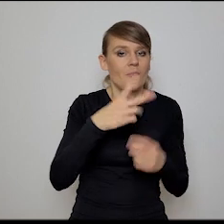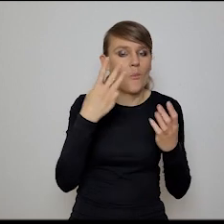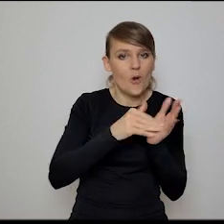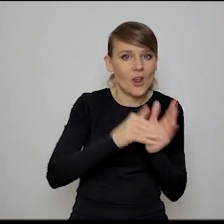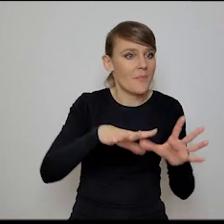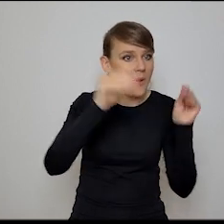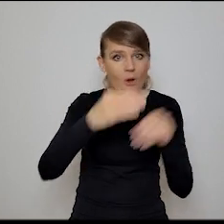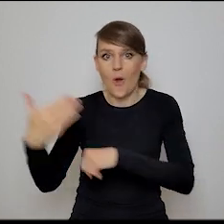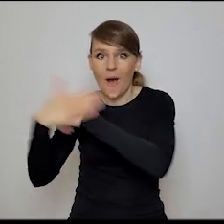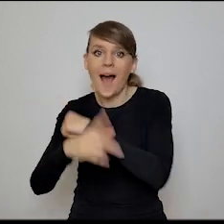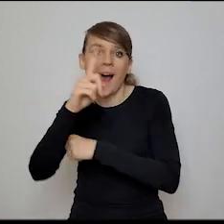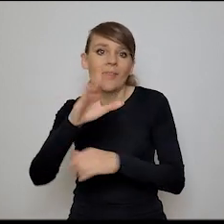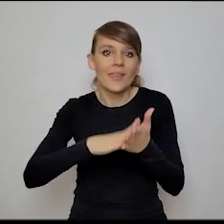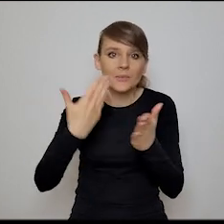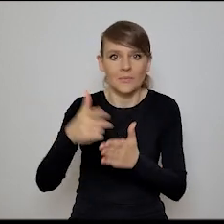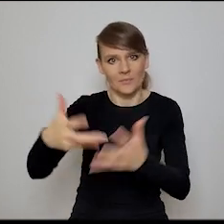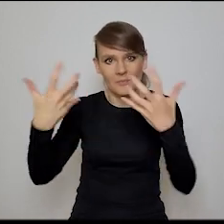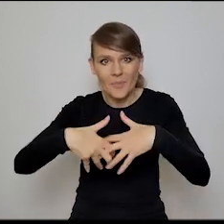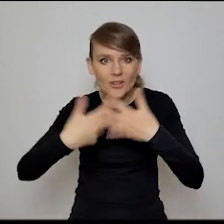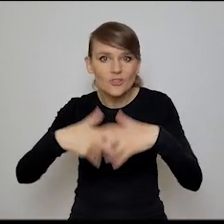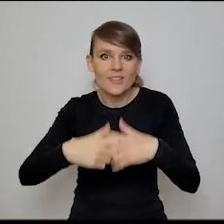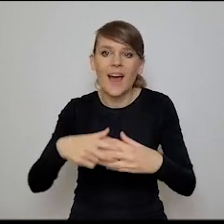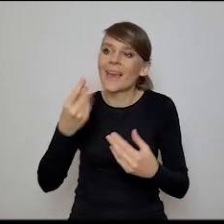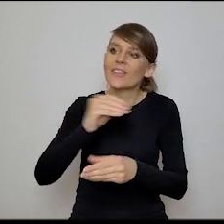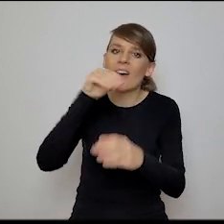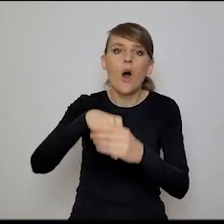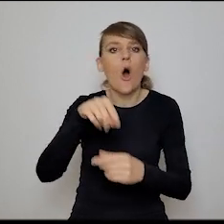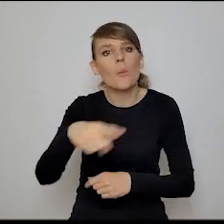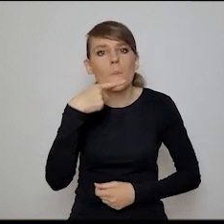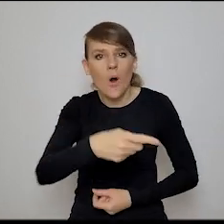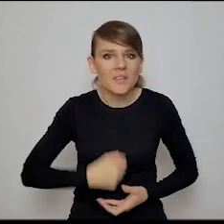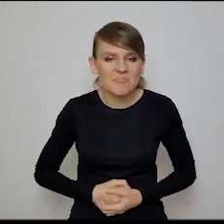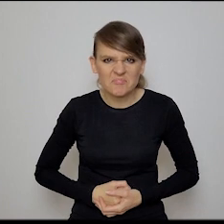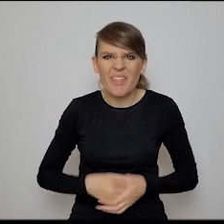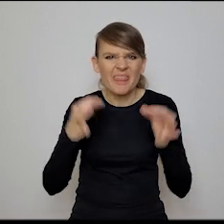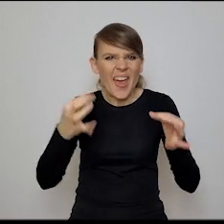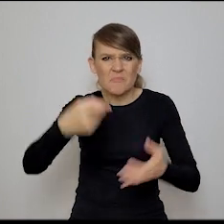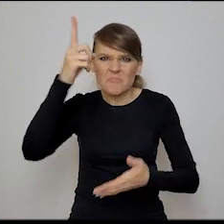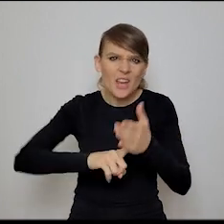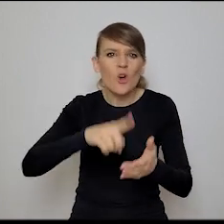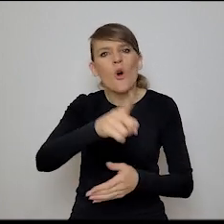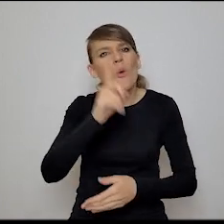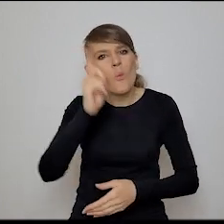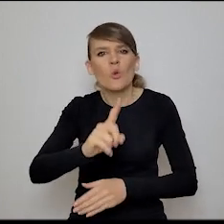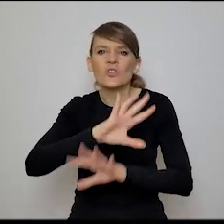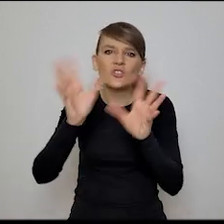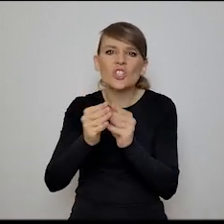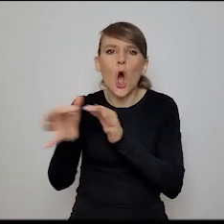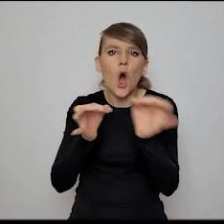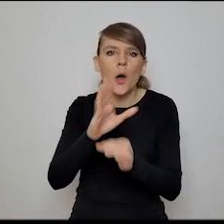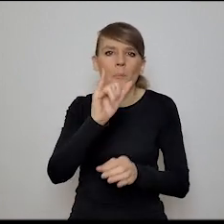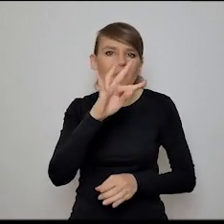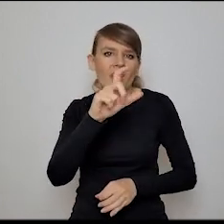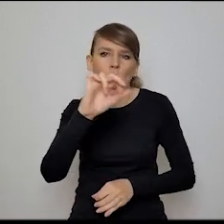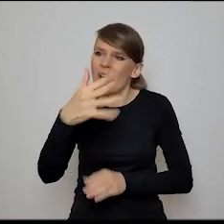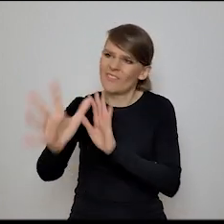jakby ci maszynka inwestycyjna powiedziała, słuchaj, to jest miesiąc, żeby wyjąć wszystkie twoje bitcoinowe oszczędności.